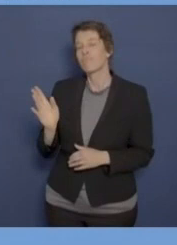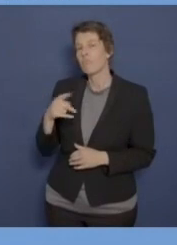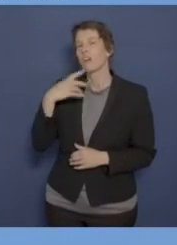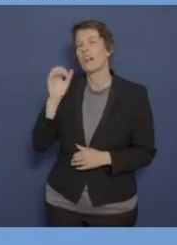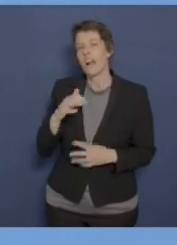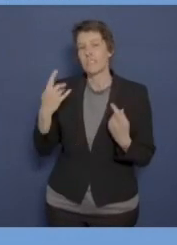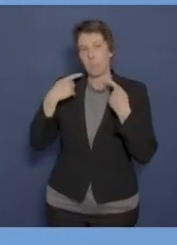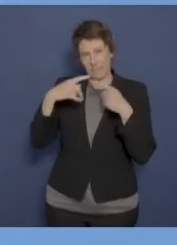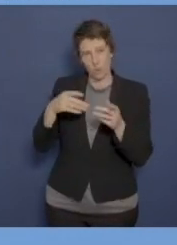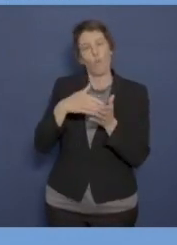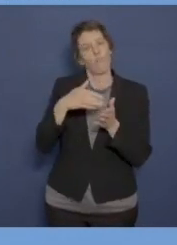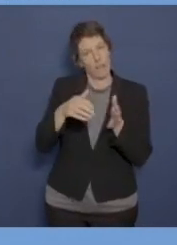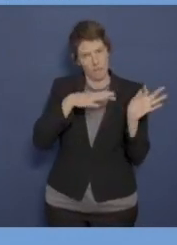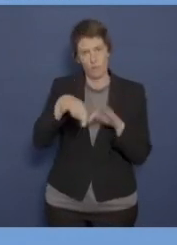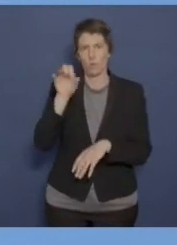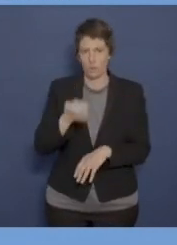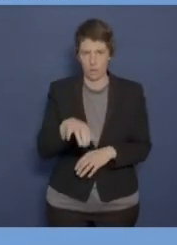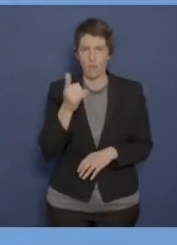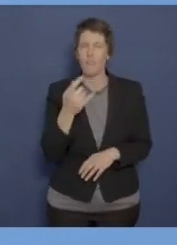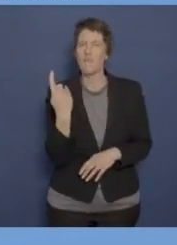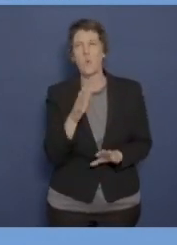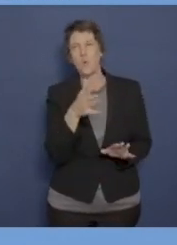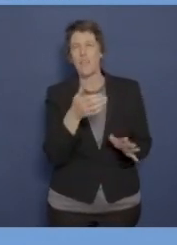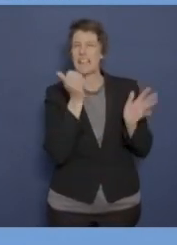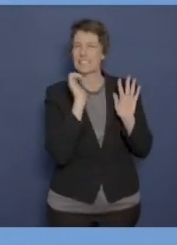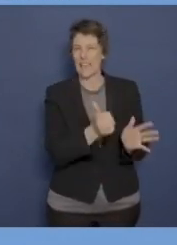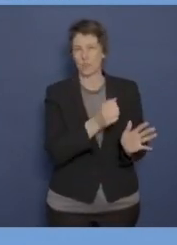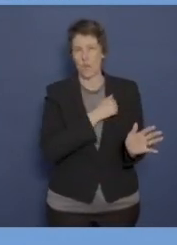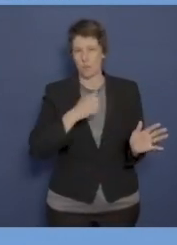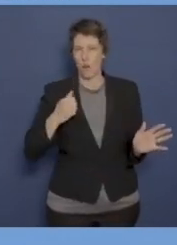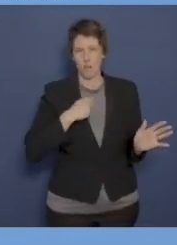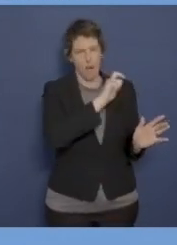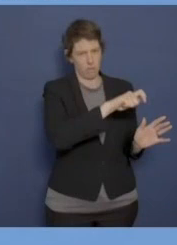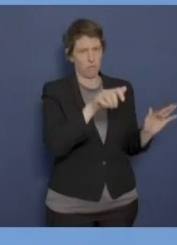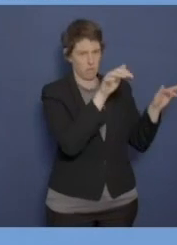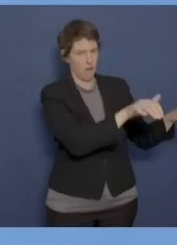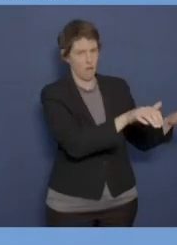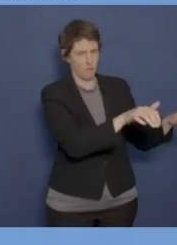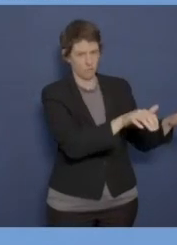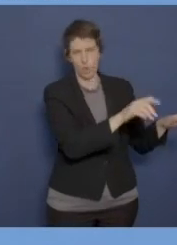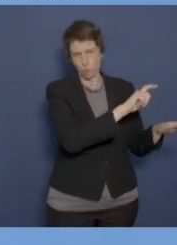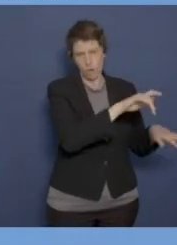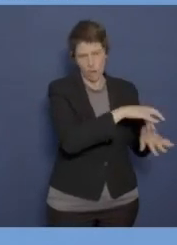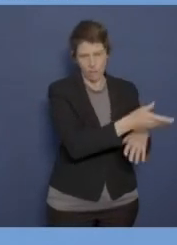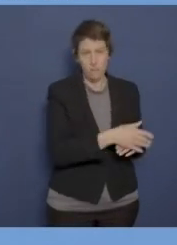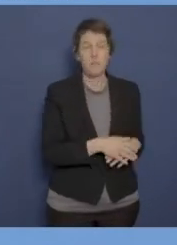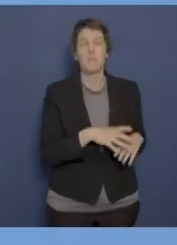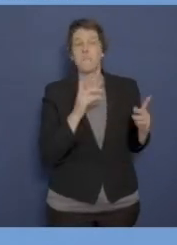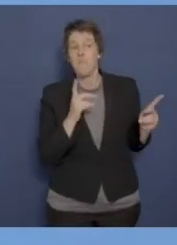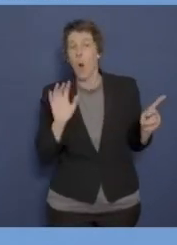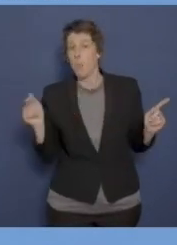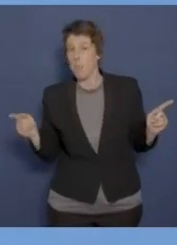insofern weitergeführt werden kann. Wir haben ja roundabout 600 Soldatinnen und Soldaten vor Ort. Und ob es da jetzt eine